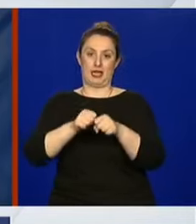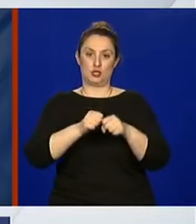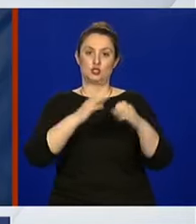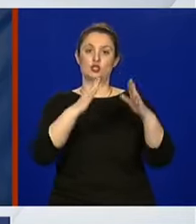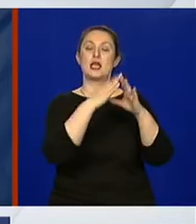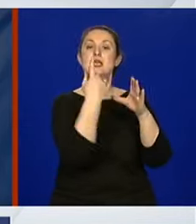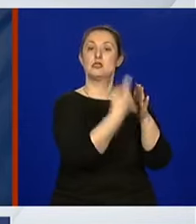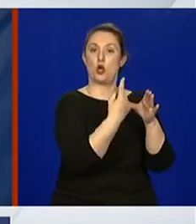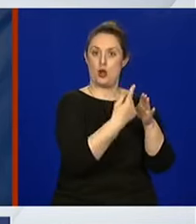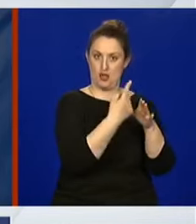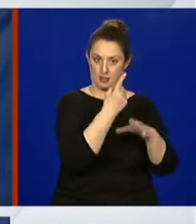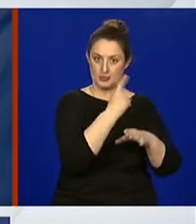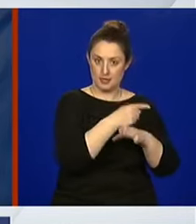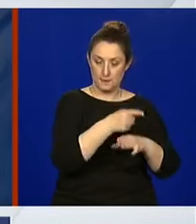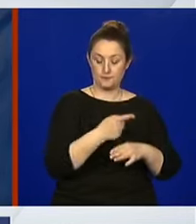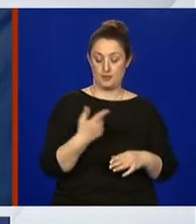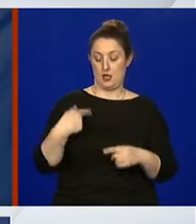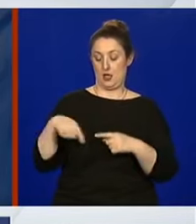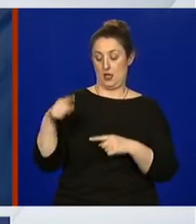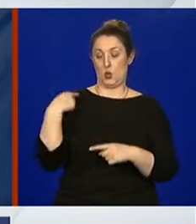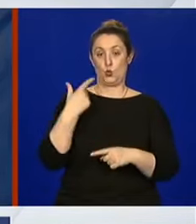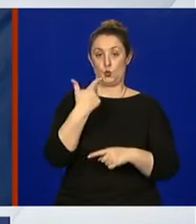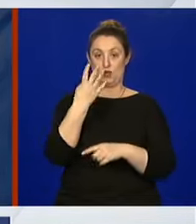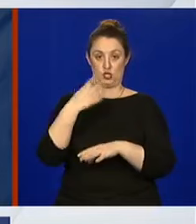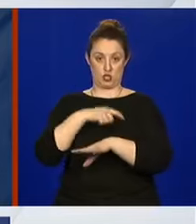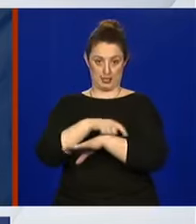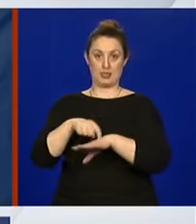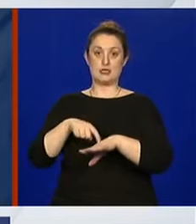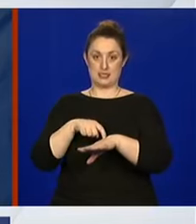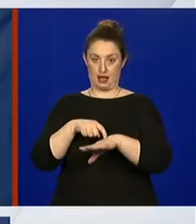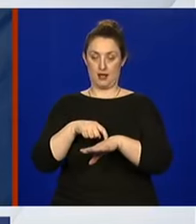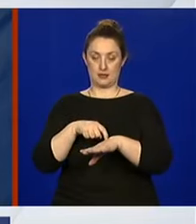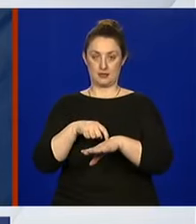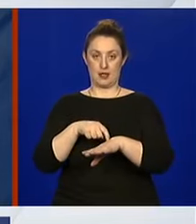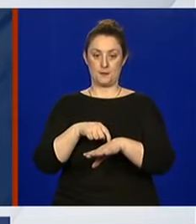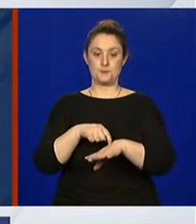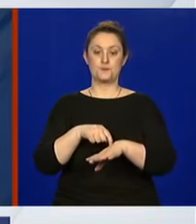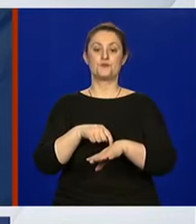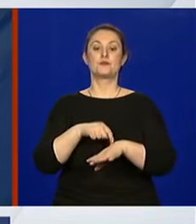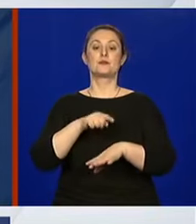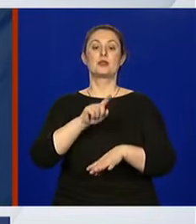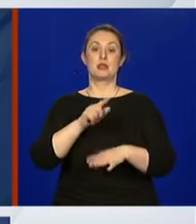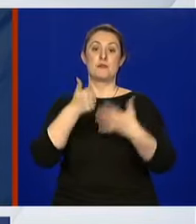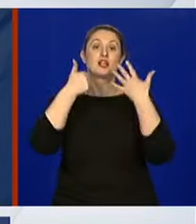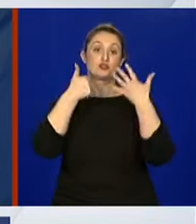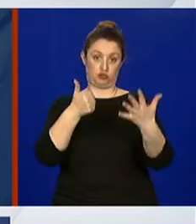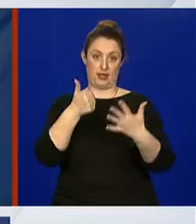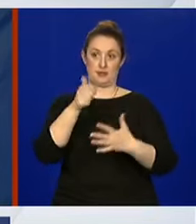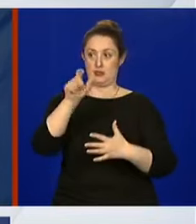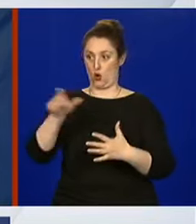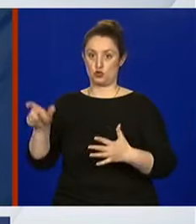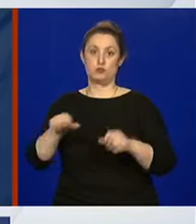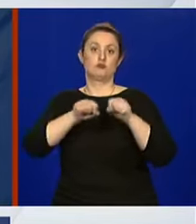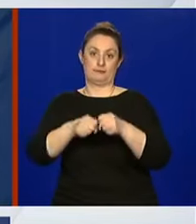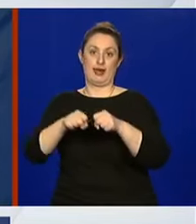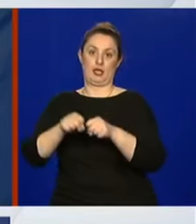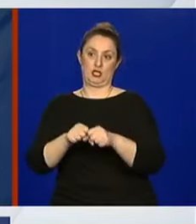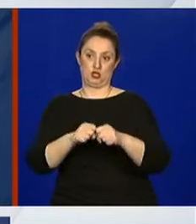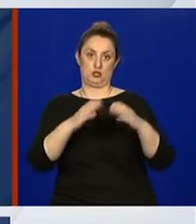samoizolacije. U zadnjih 24 sata je takvih slučajeva šest, što je,